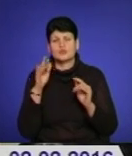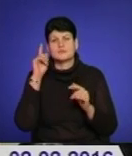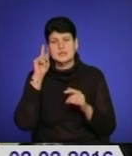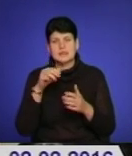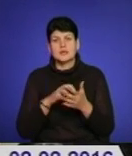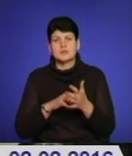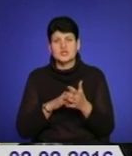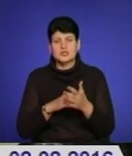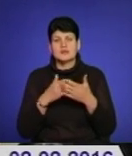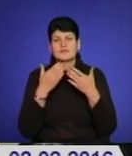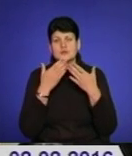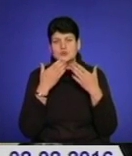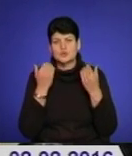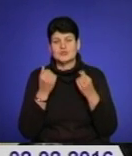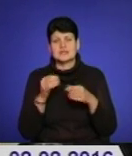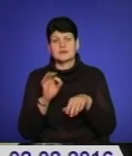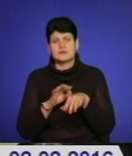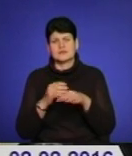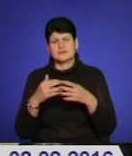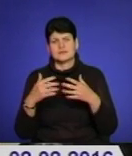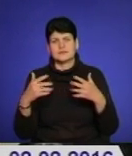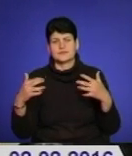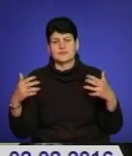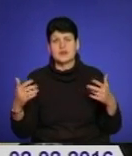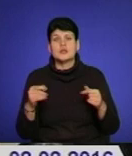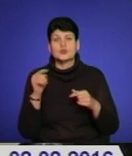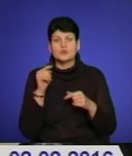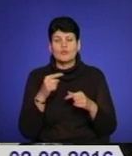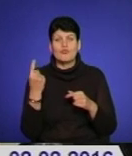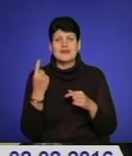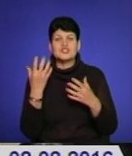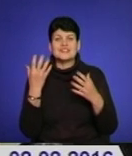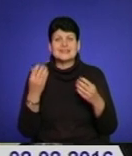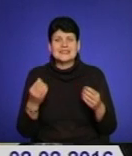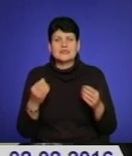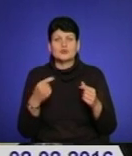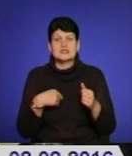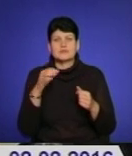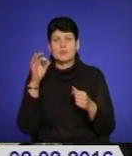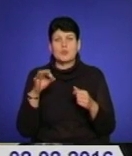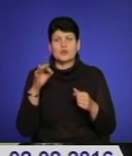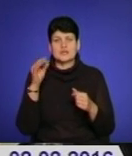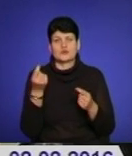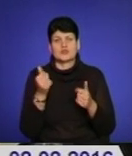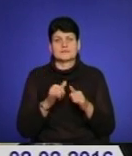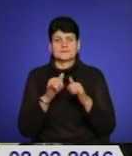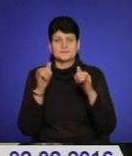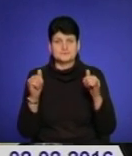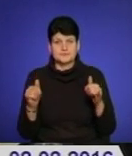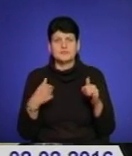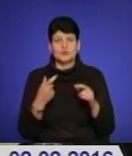відсутності відповідної діагнози, так і інші. Тому, можливо, в перші дні у нас цей відсоток дещо зростає. Ми до цього